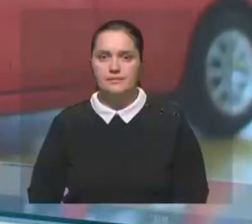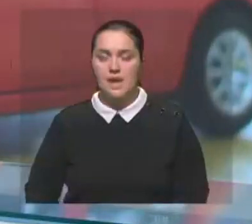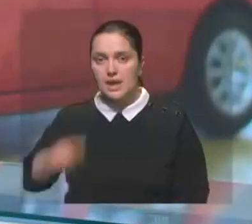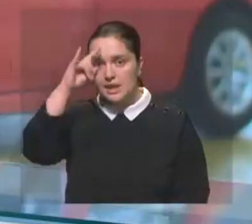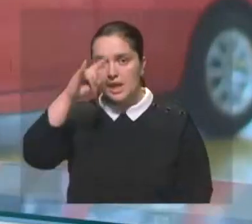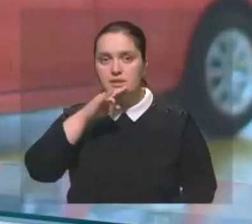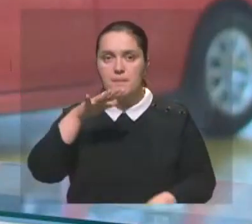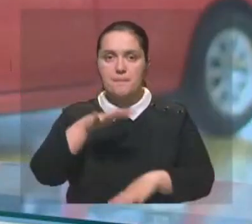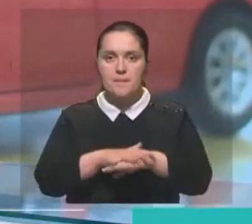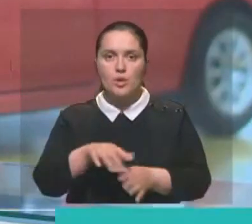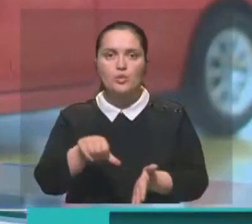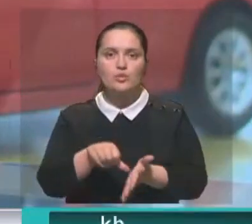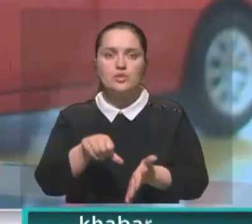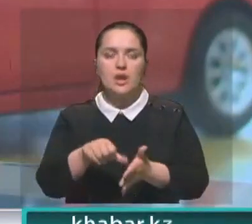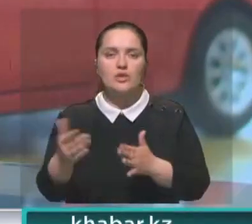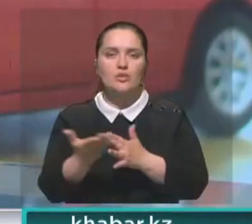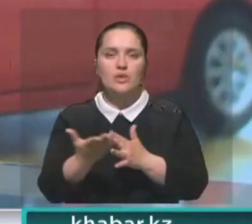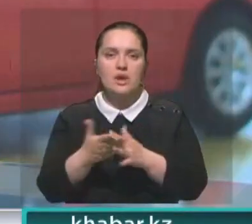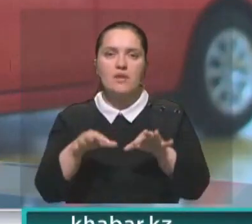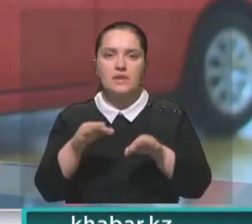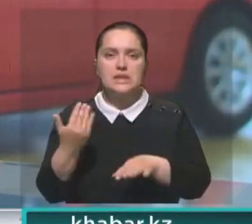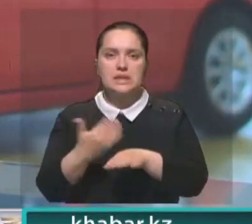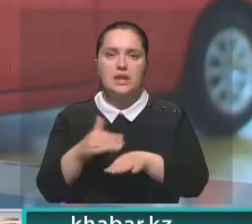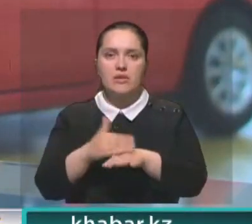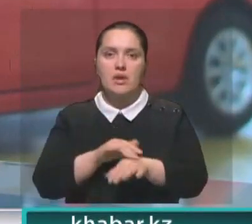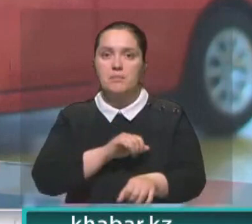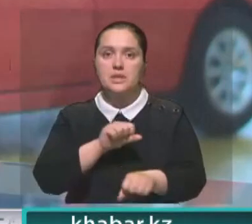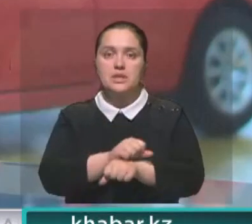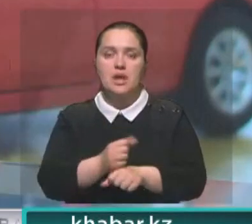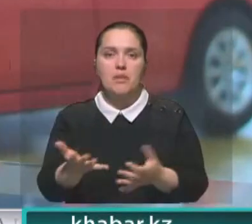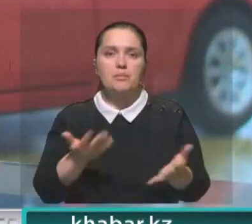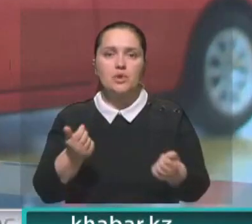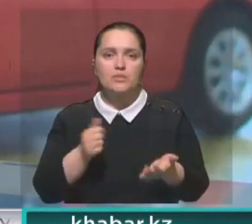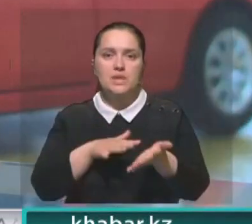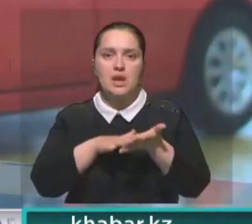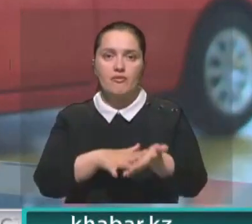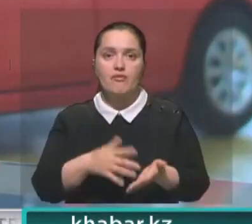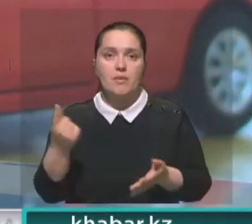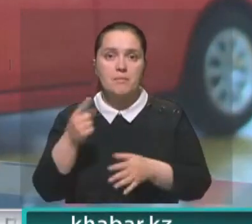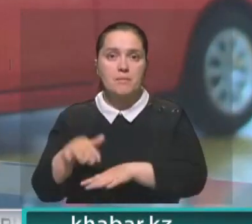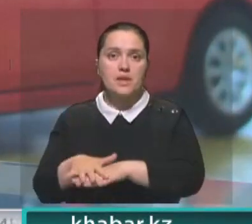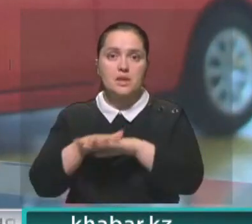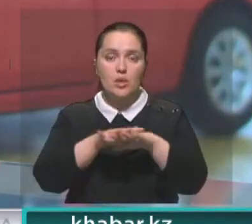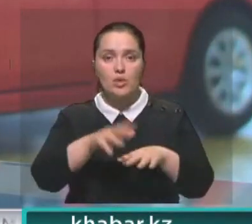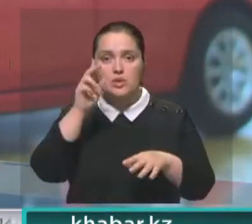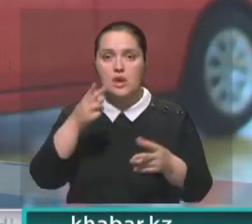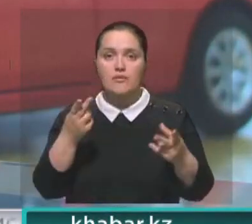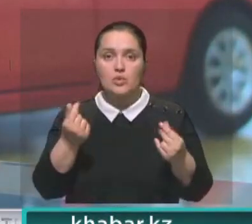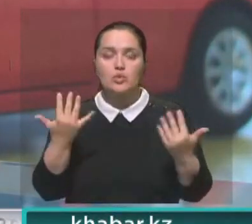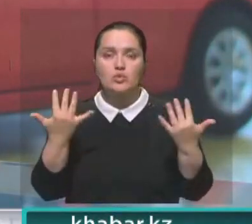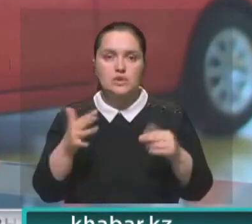Казахстанские банки, участвующие в программе льготного автокредитования, приостановили прием заявок. Первый транш